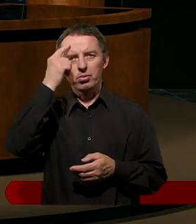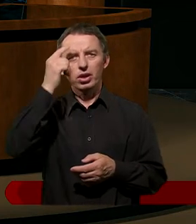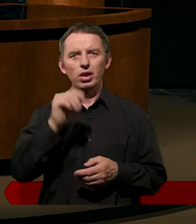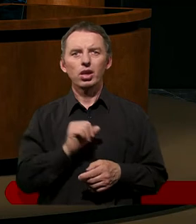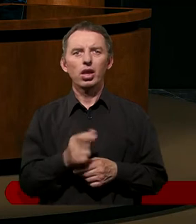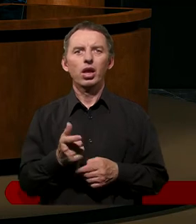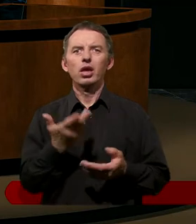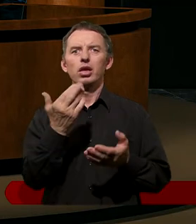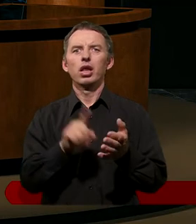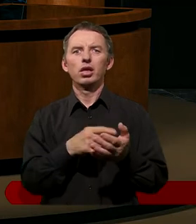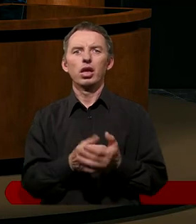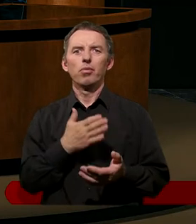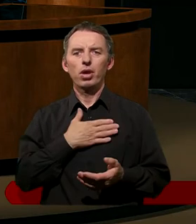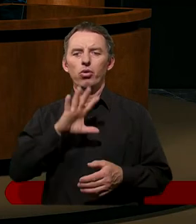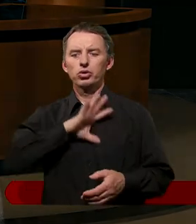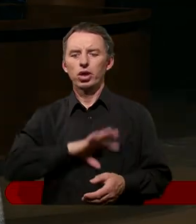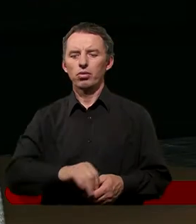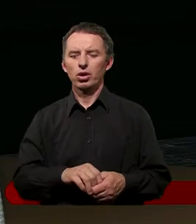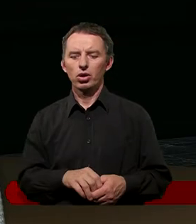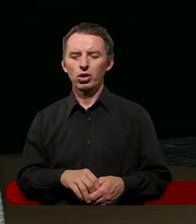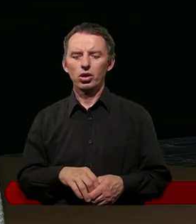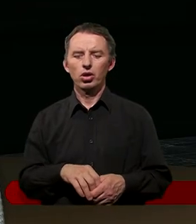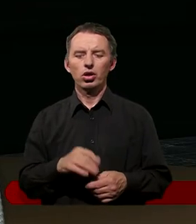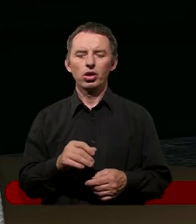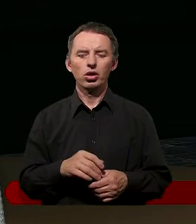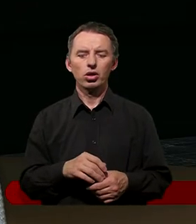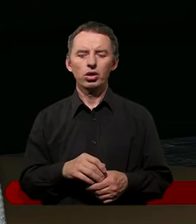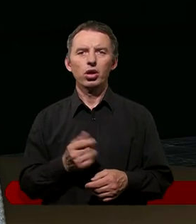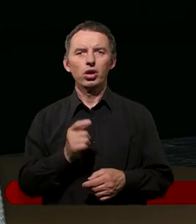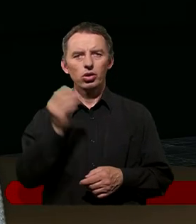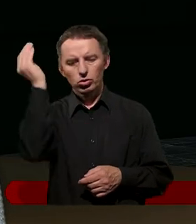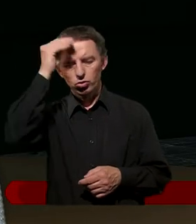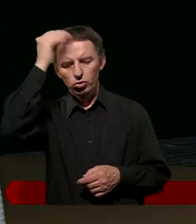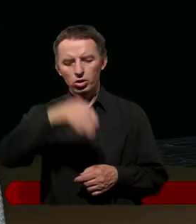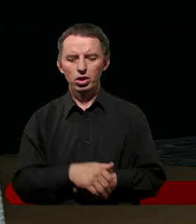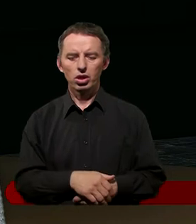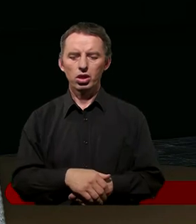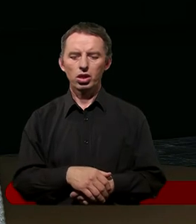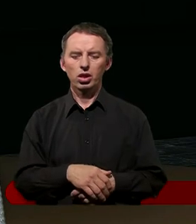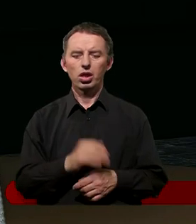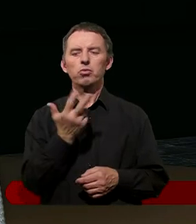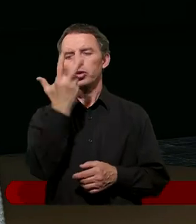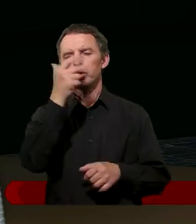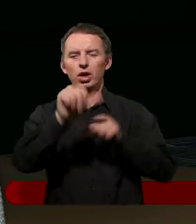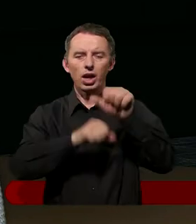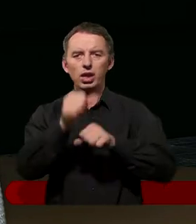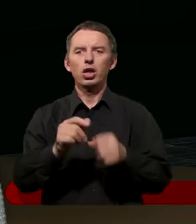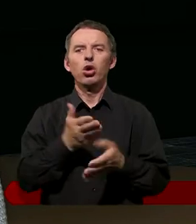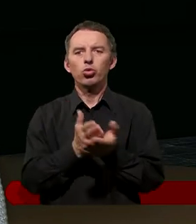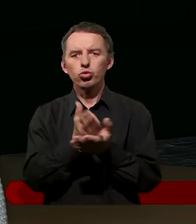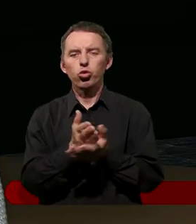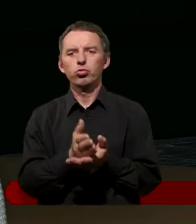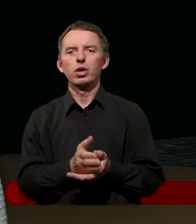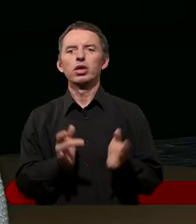do nas cierpliwości i do swoich uczniów. Po ponad trzech latach służby